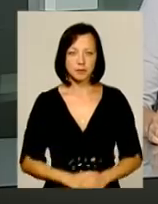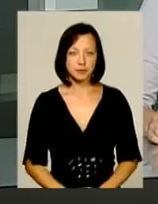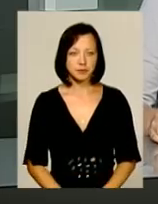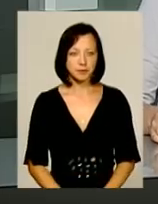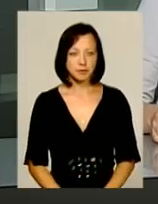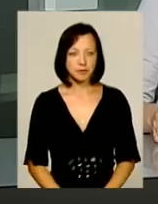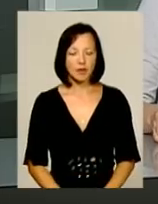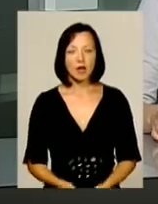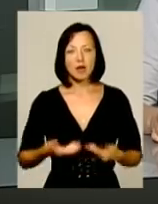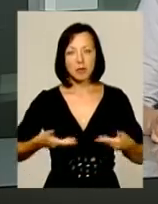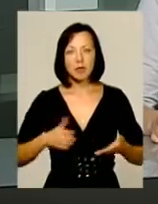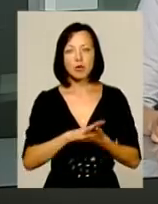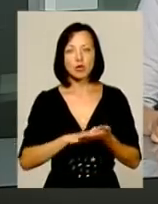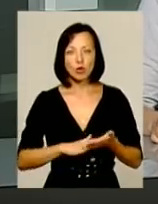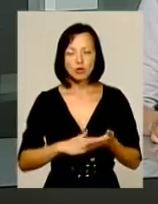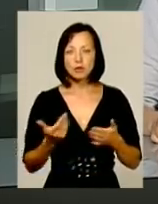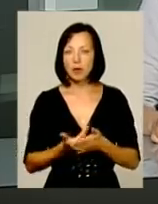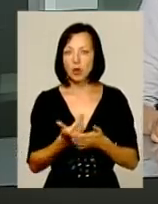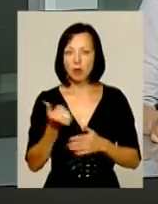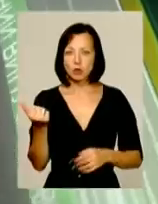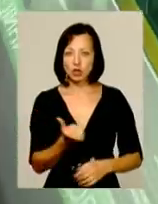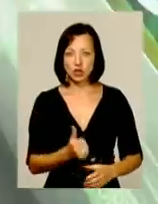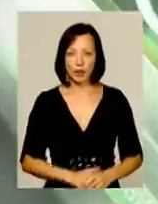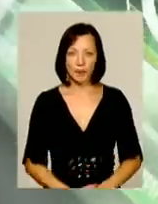Олег Нечаєв. А ми продовжуємо панораму тиждень.